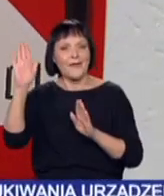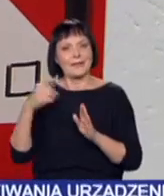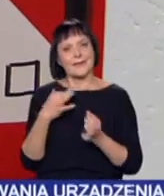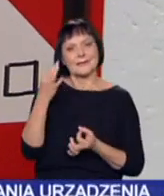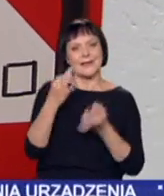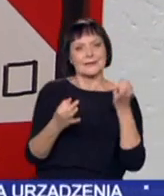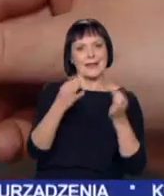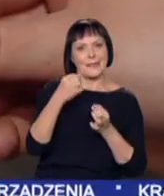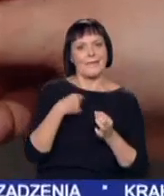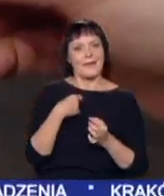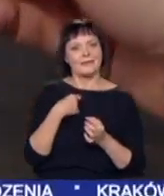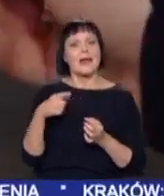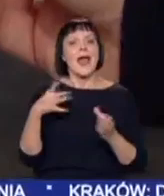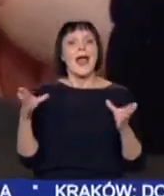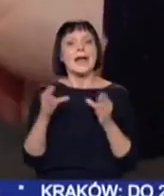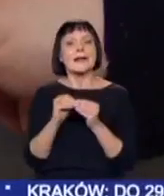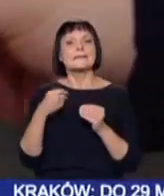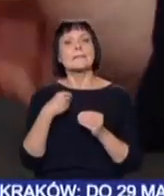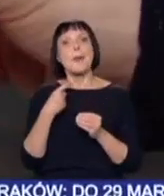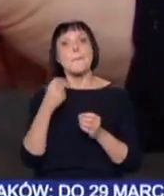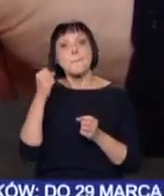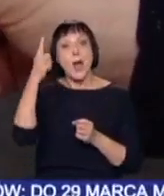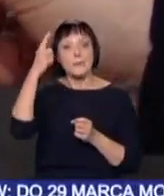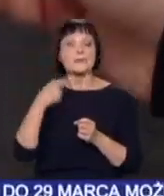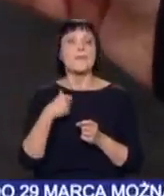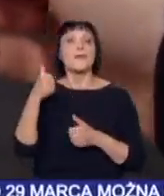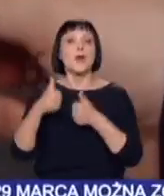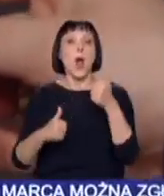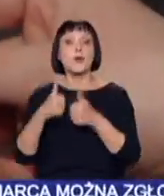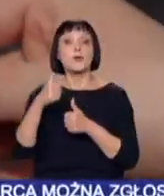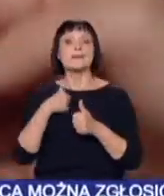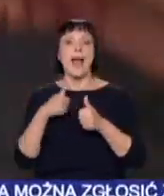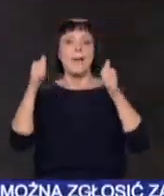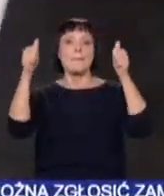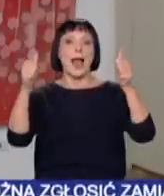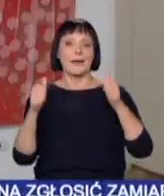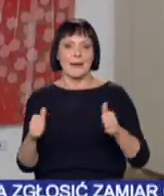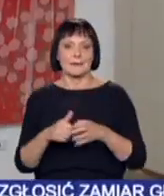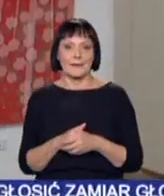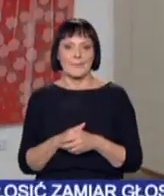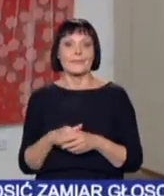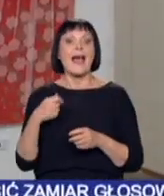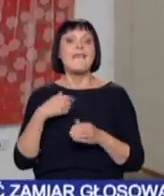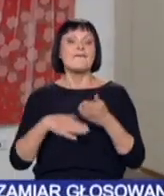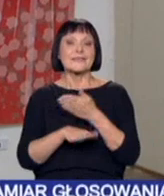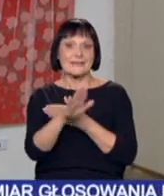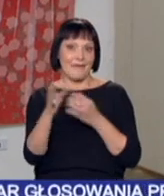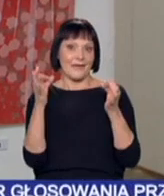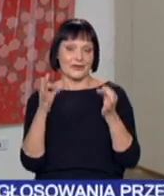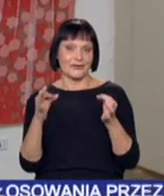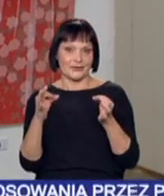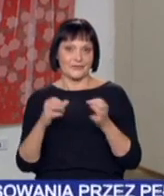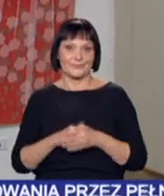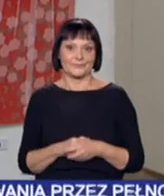akcja ratunkowa dla Krakowa wspólnie z twórcami, którzy wzięli udział w konkursie na profrekwencyjne plakaty. Ich wystawa dziś